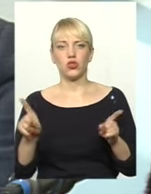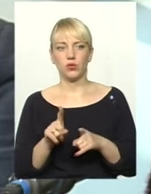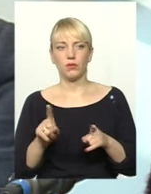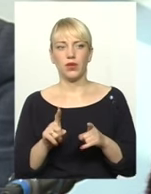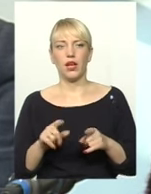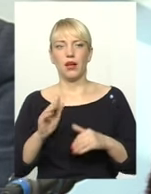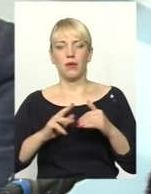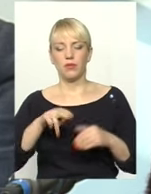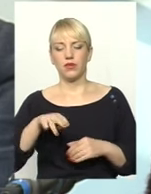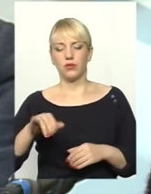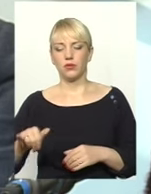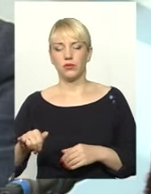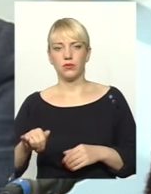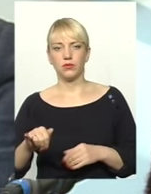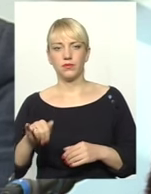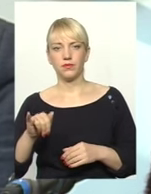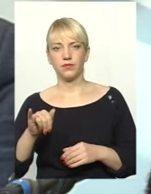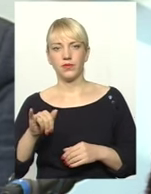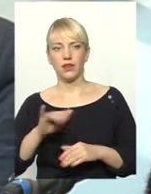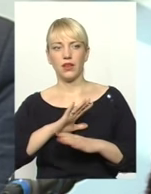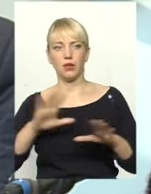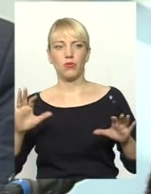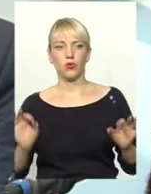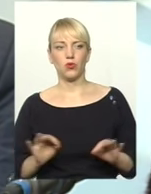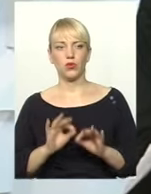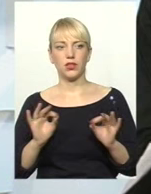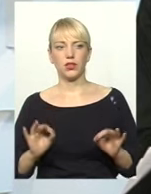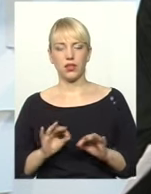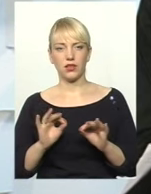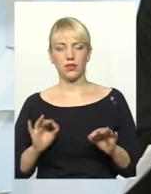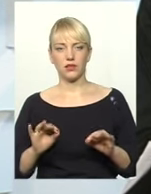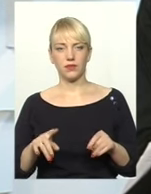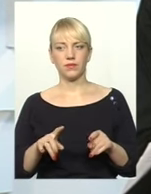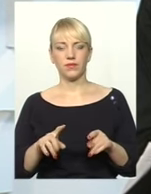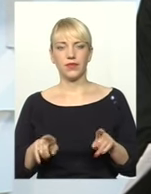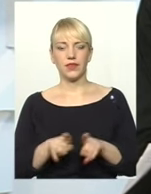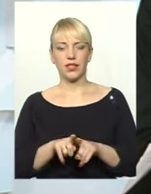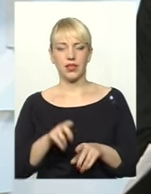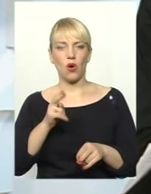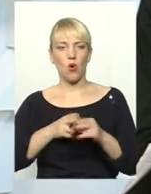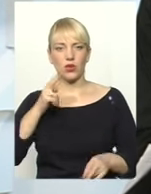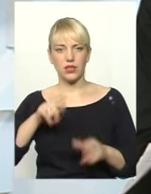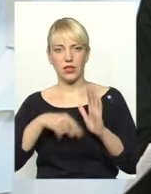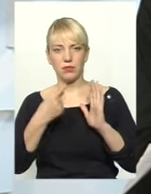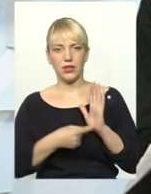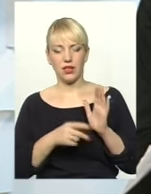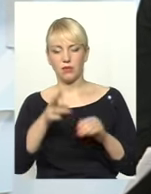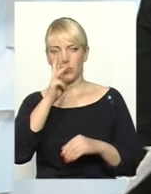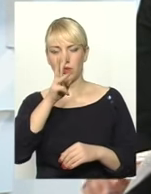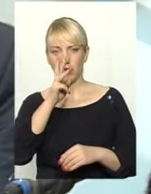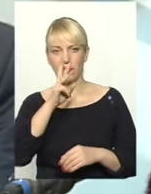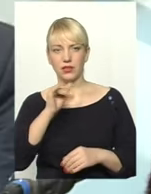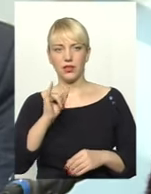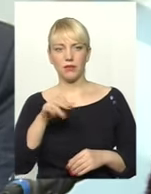професійно-технічним училищам не було ніяких таких питань гострих стояло, що в заробітній платі,